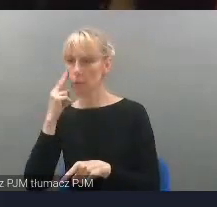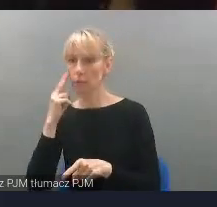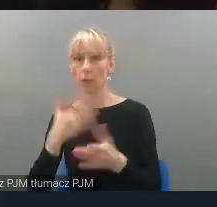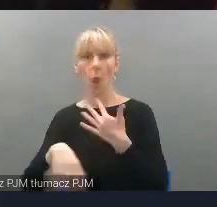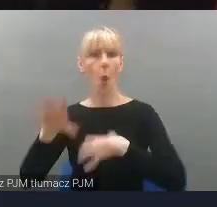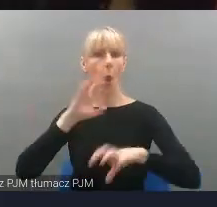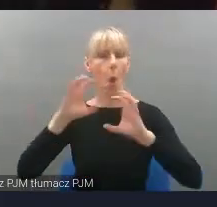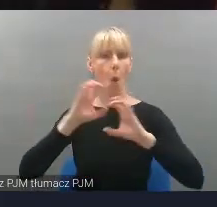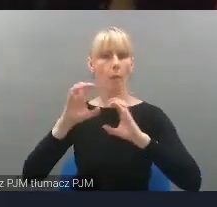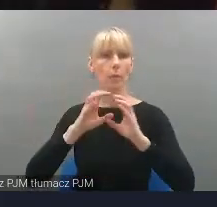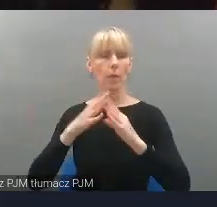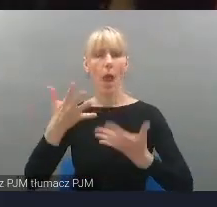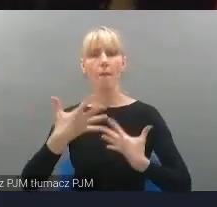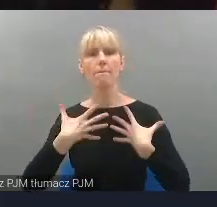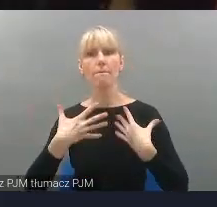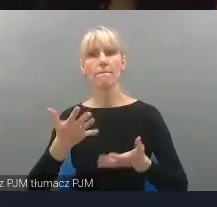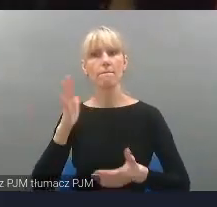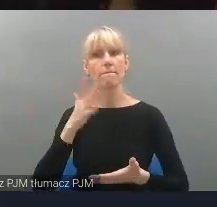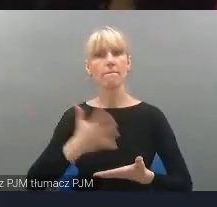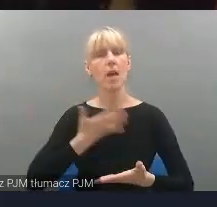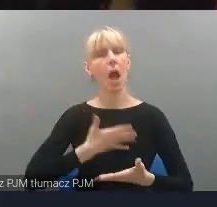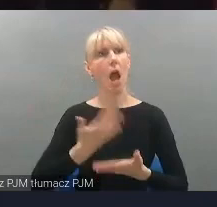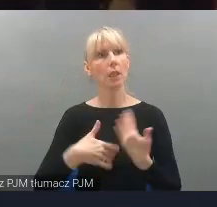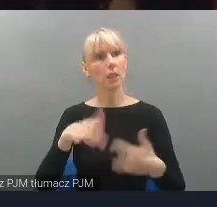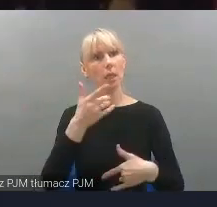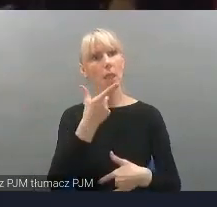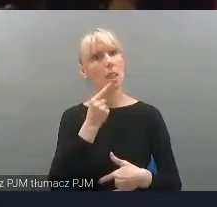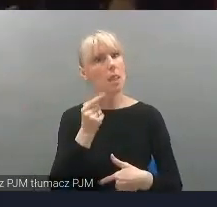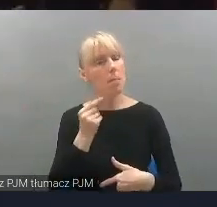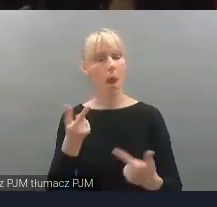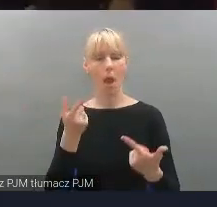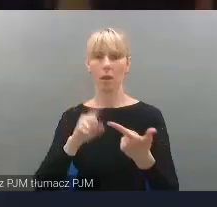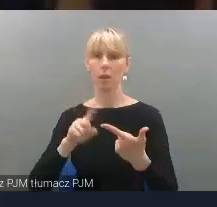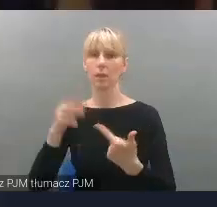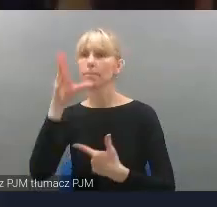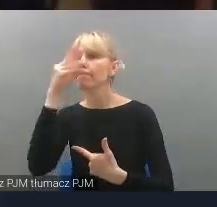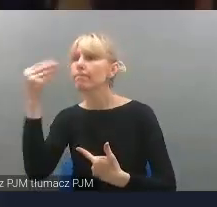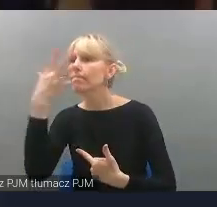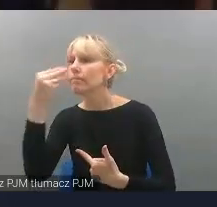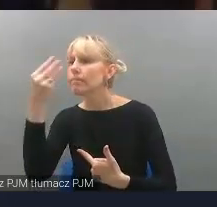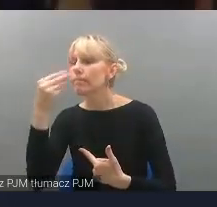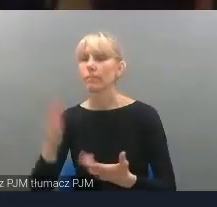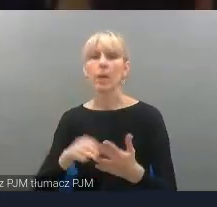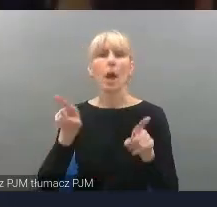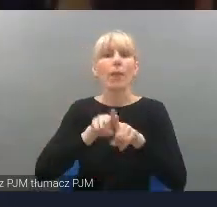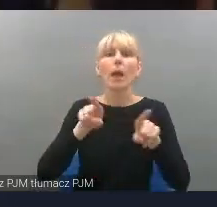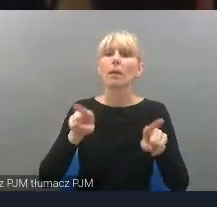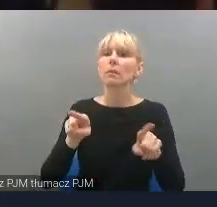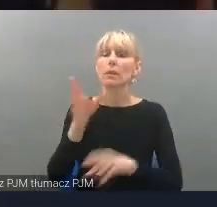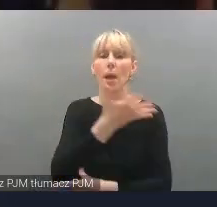przekładać na język dźwiękowy, na konstrukcję utworów audiowizualnych. Być może uda nam się